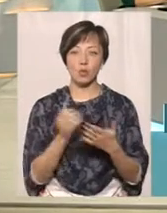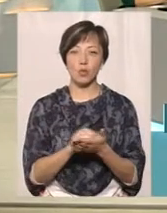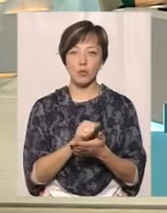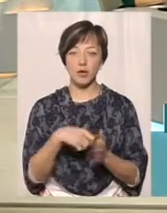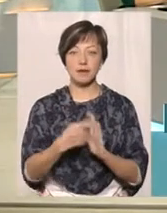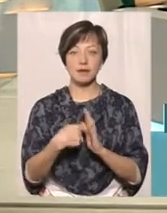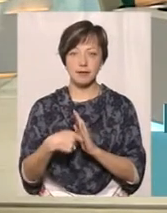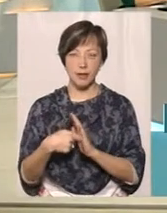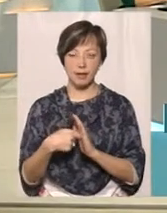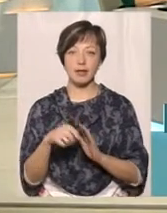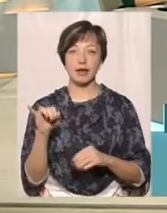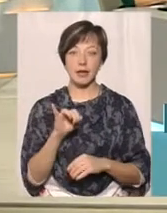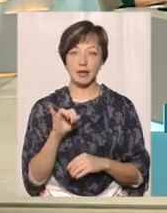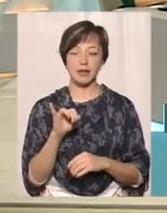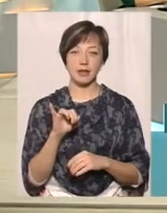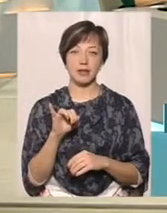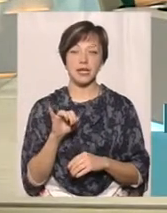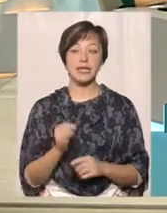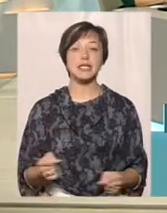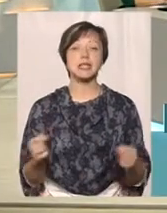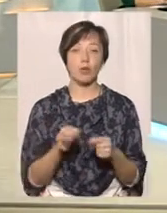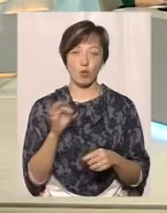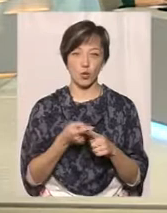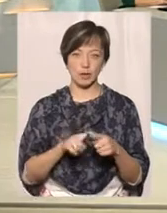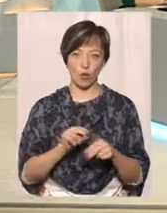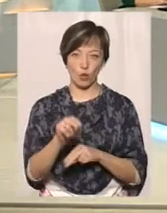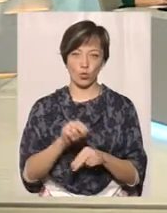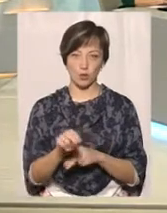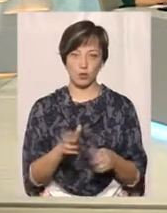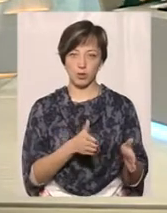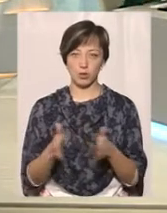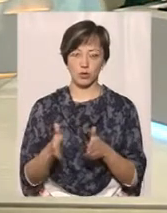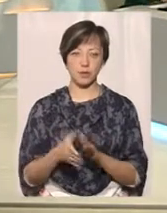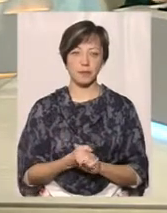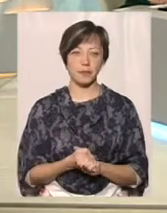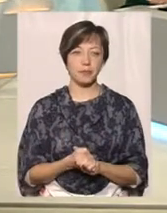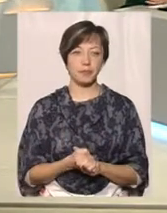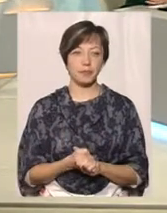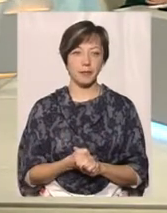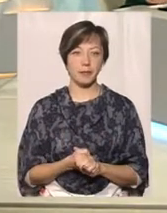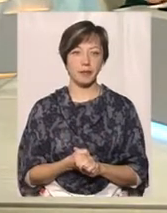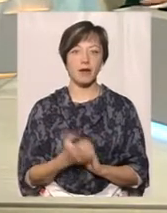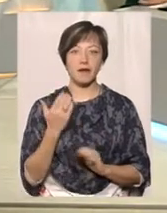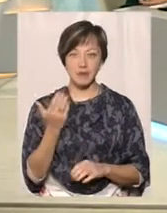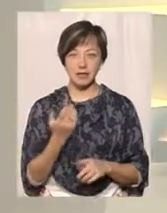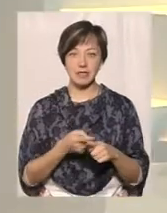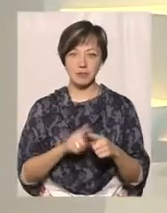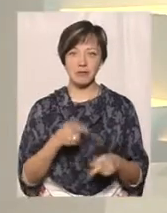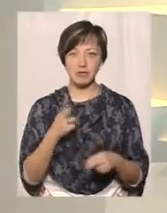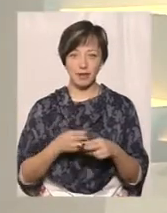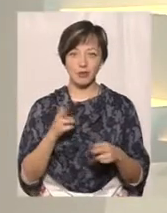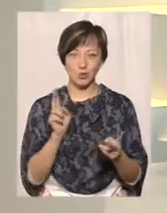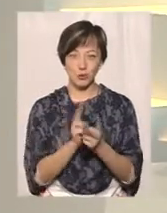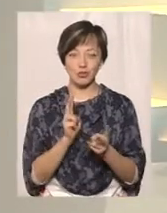відзнятий. Саме про цей курс, к'ю-курс. Пані Валентино, ви ж з тими загартованими Сталевими теж